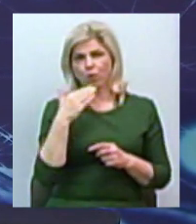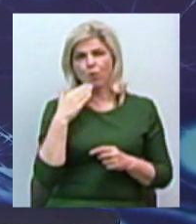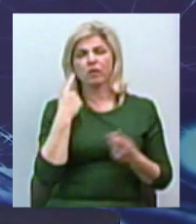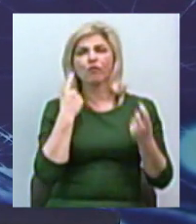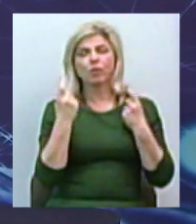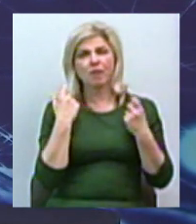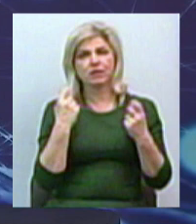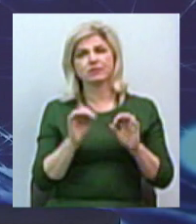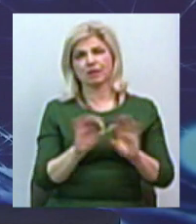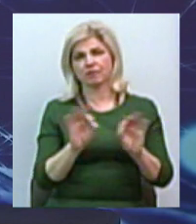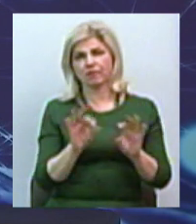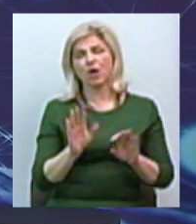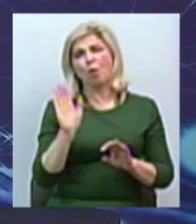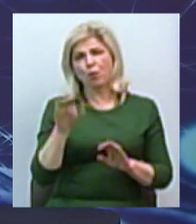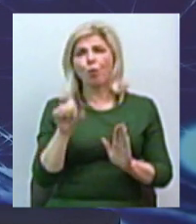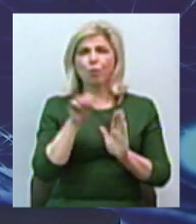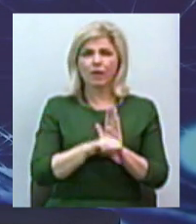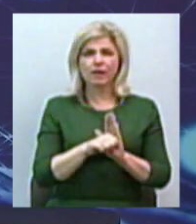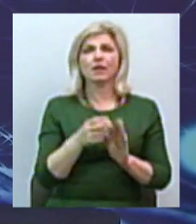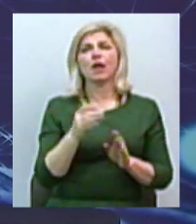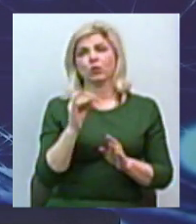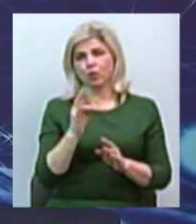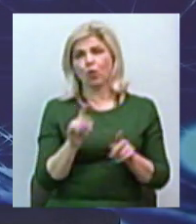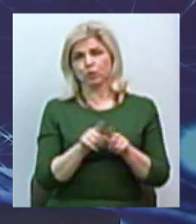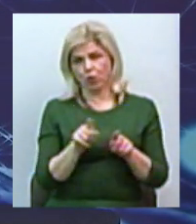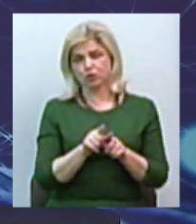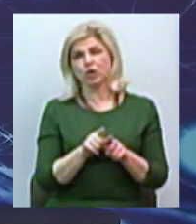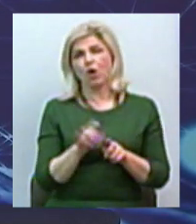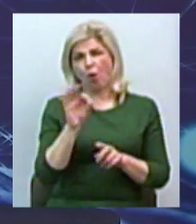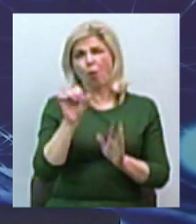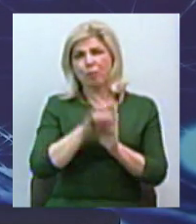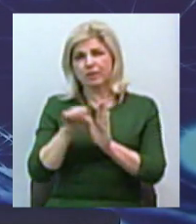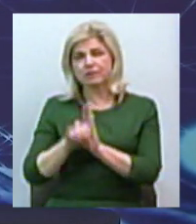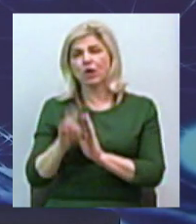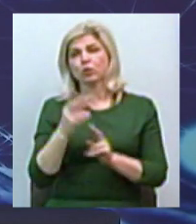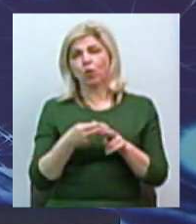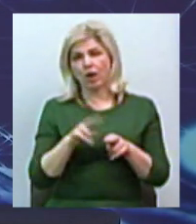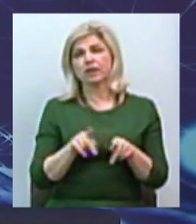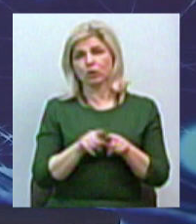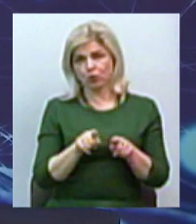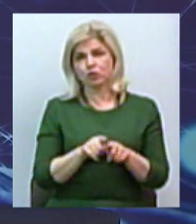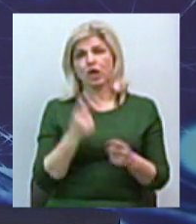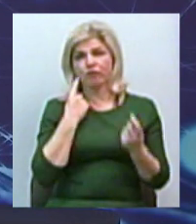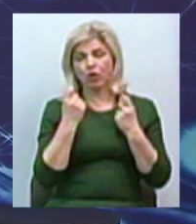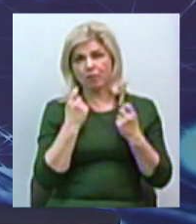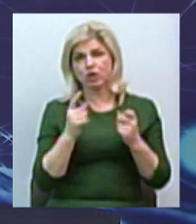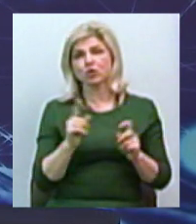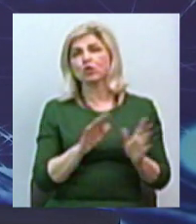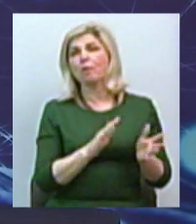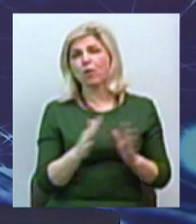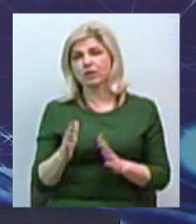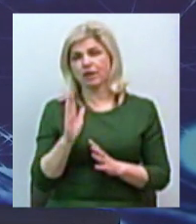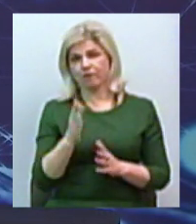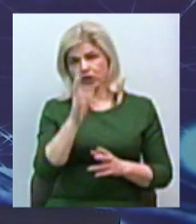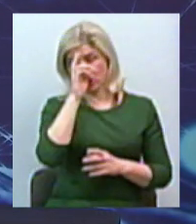тобто, хай це буде вбили-зарізали, але це теж інформація. Або ж це інформація про дійсні події, які відбуваються в державі, в світі, між нами